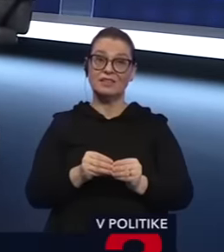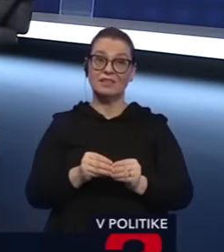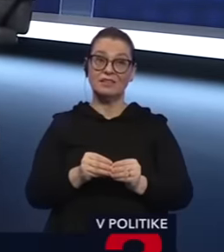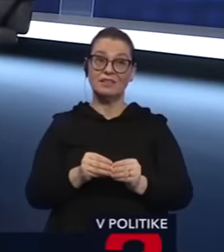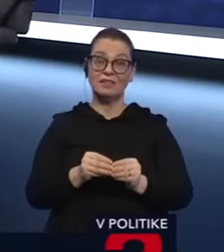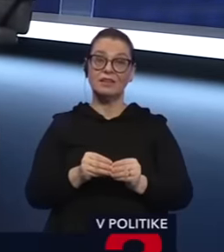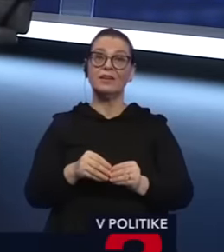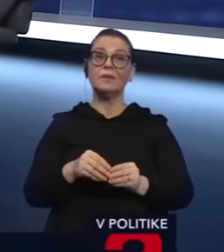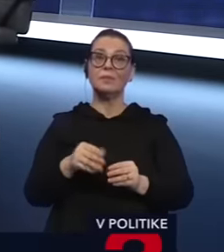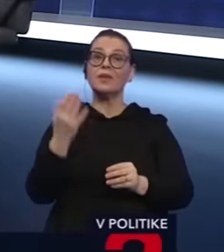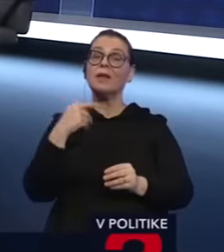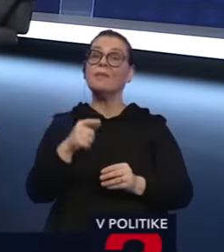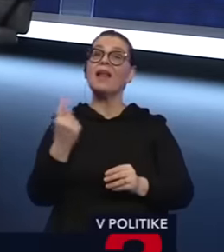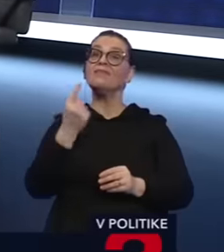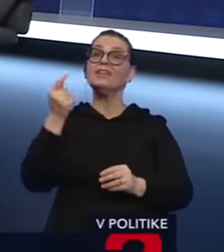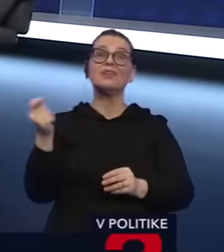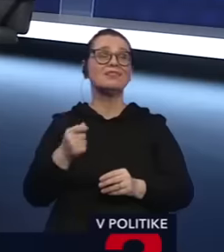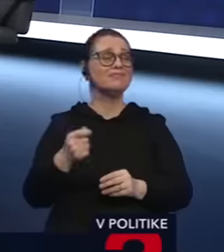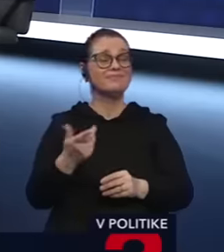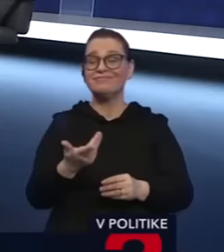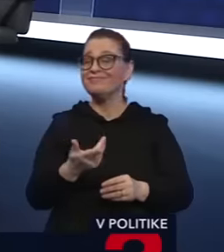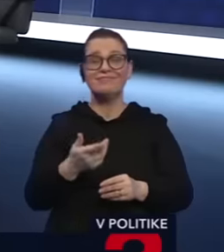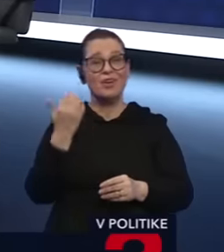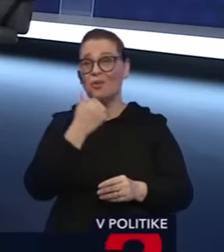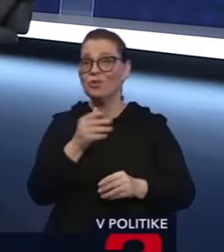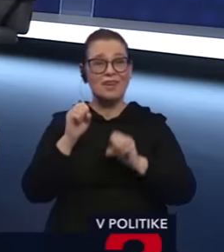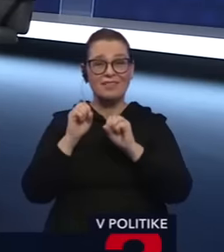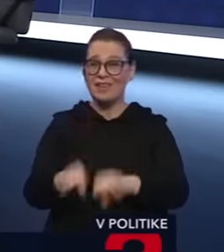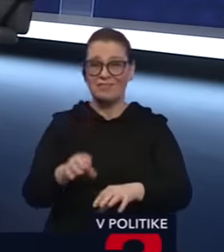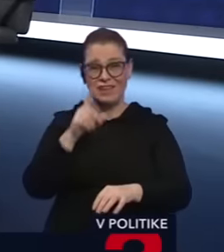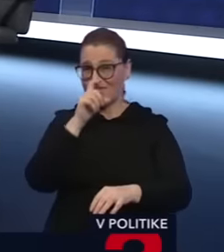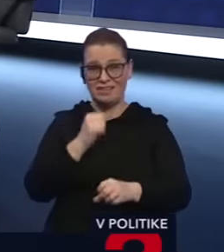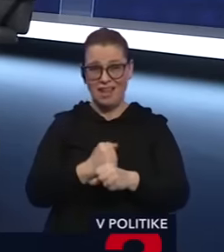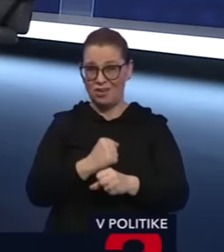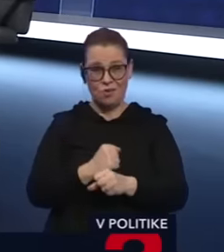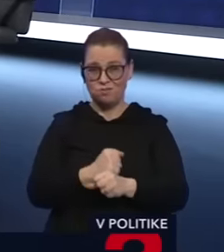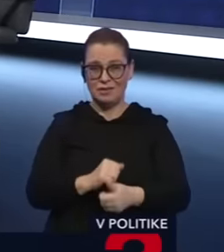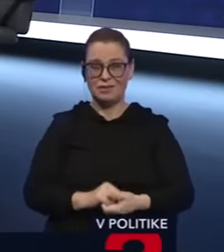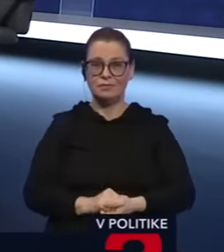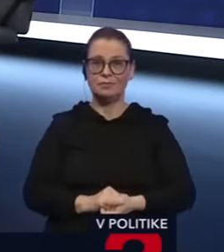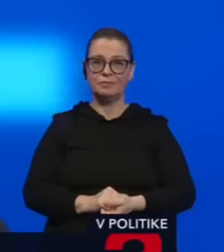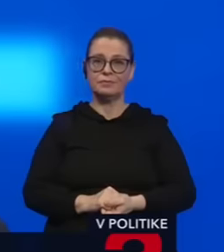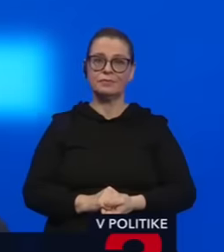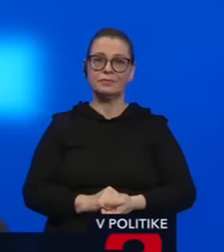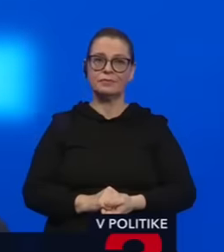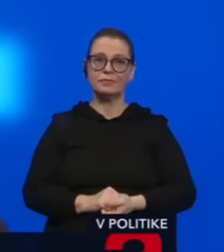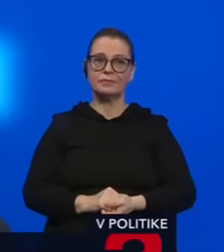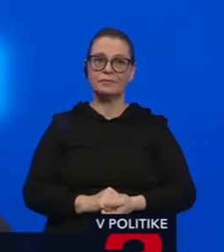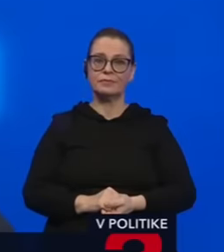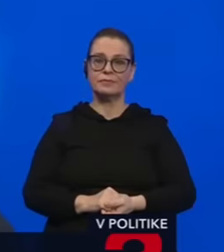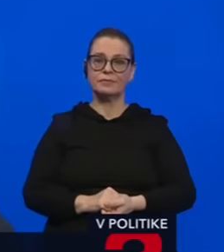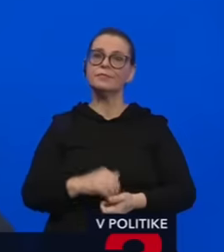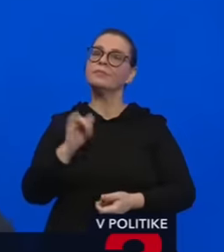drakonické sádby neodradzujú od kriminalitu. Otázka, alebo teda to, čo hovoril tam pracova